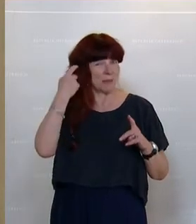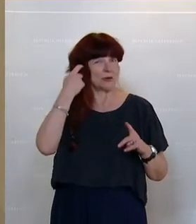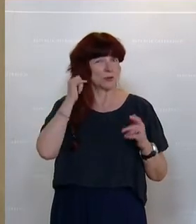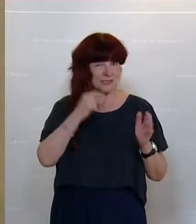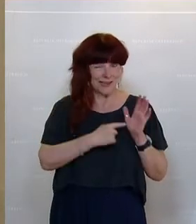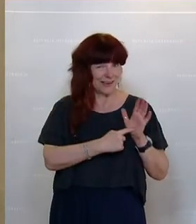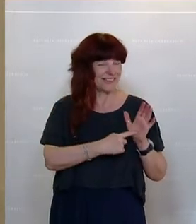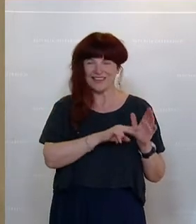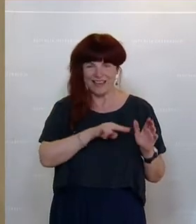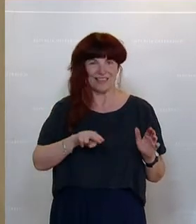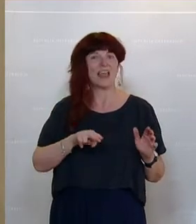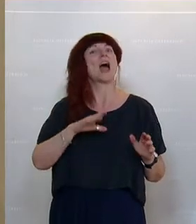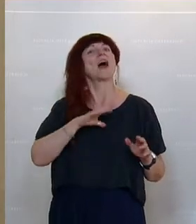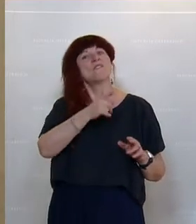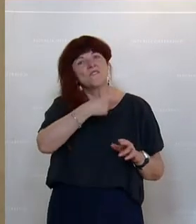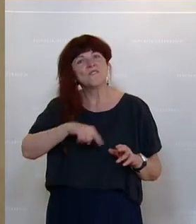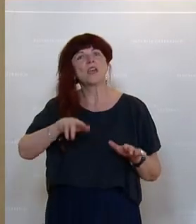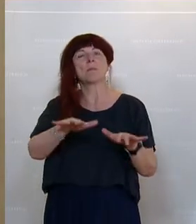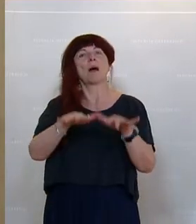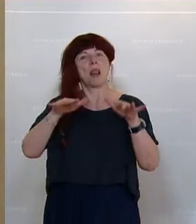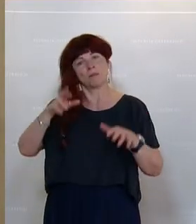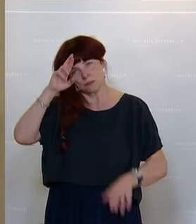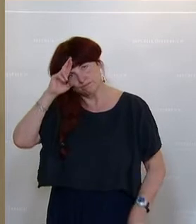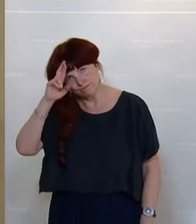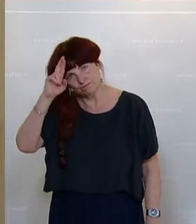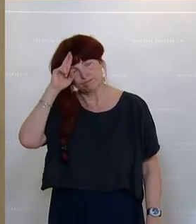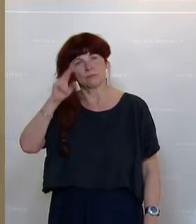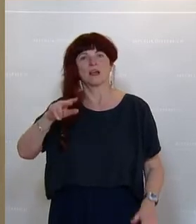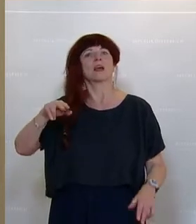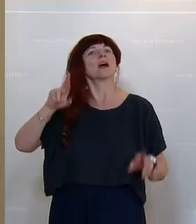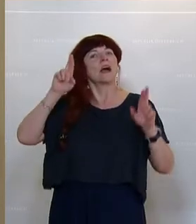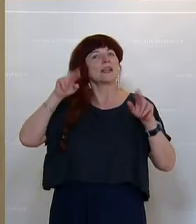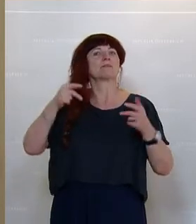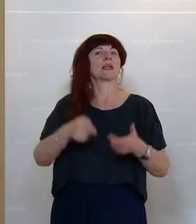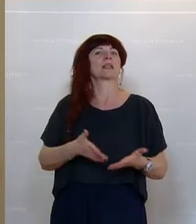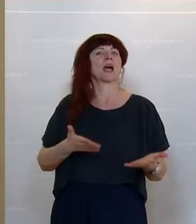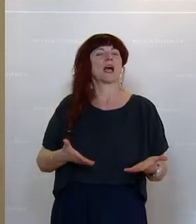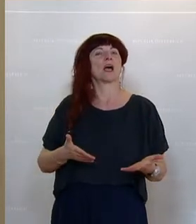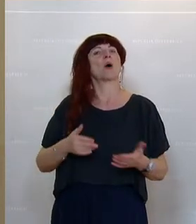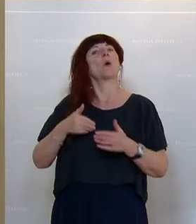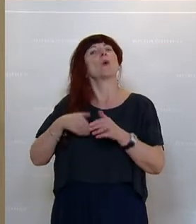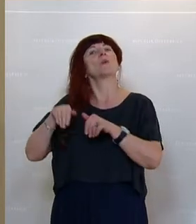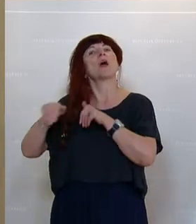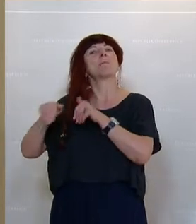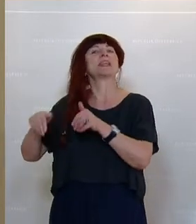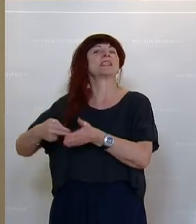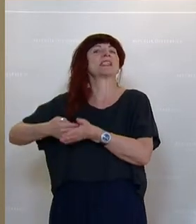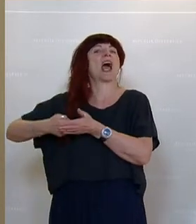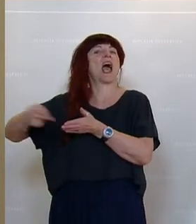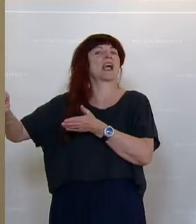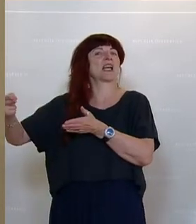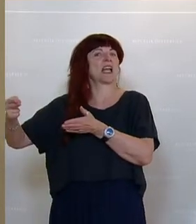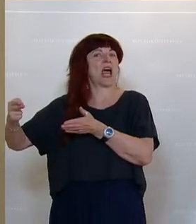Parlament, wir respektieren das Parlament und wir werden die Ministeranklage, die unberechtigt ist, an dem